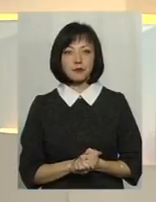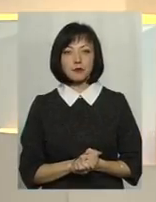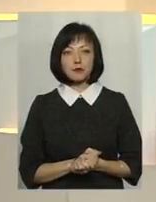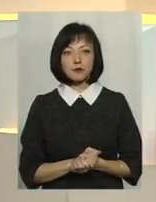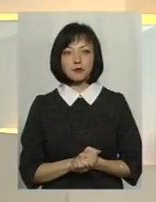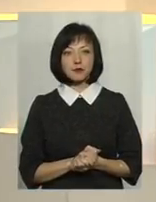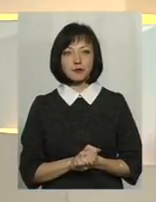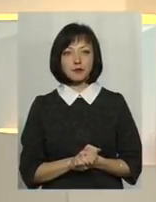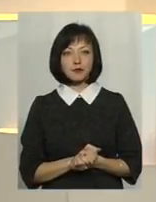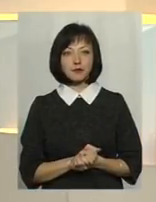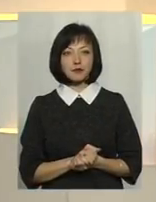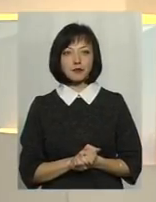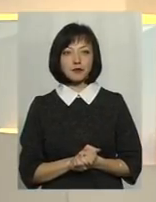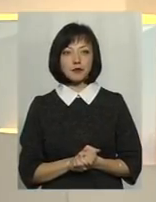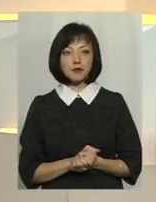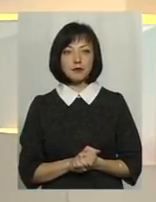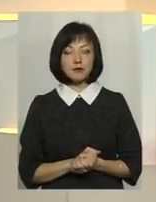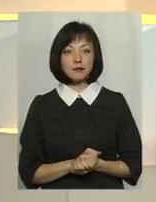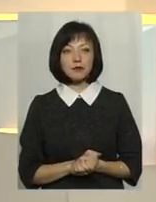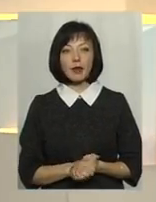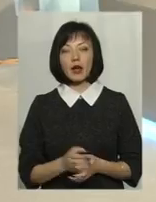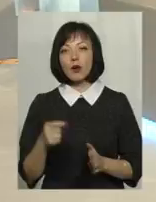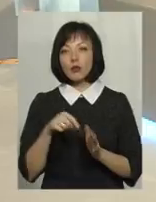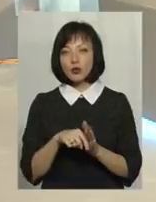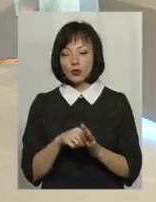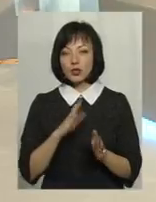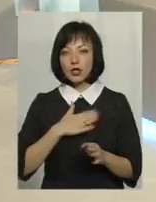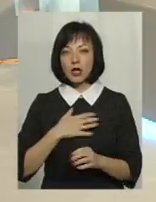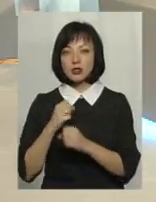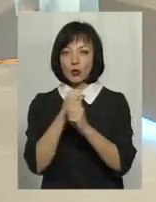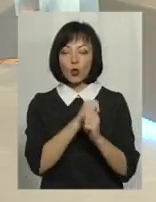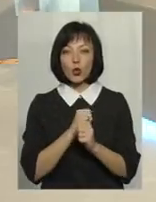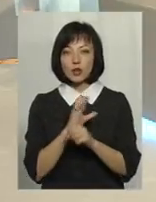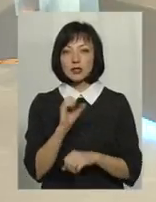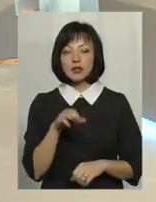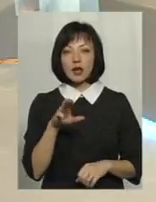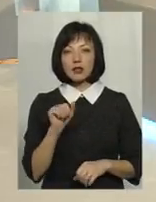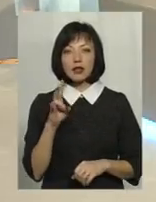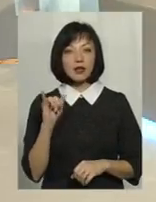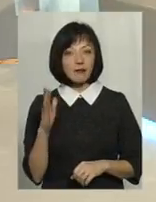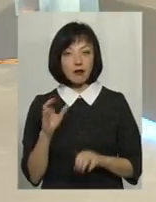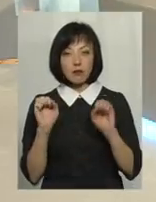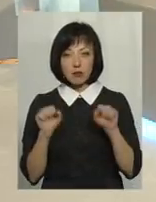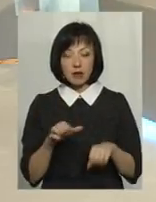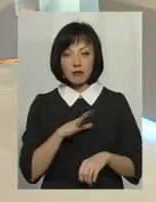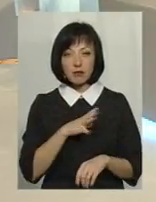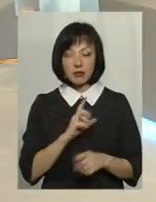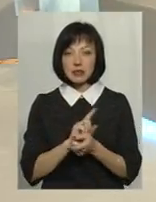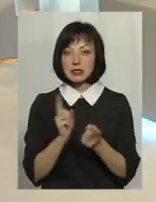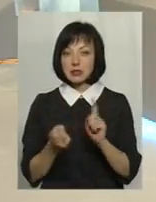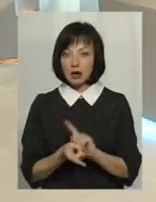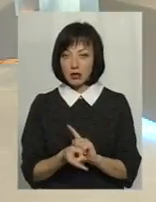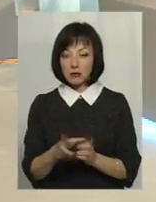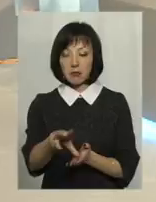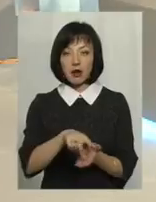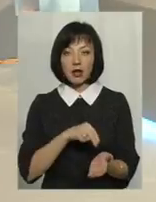ось та сама наш курорт в Сатані, він міг би стати тим